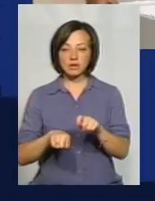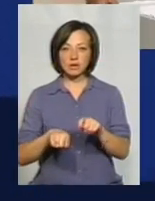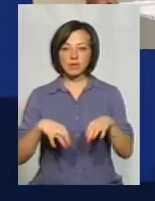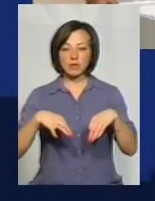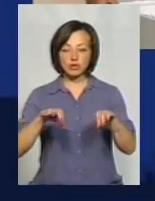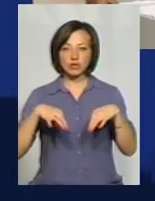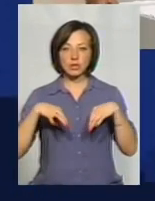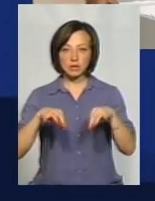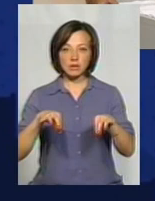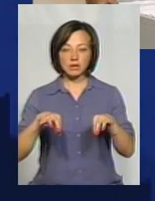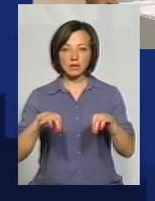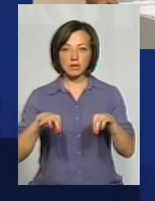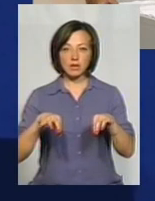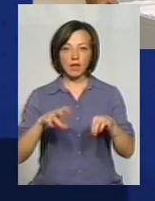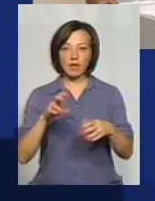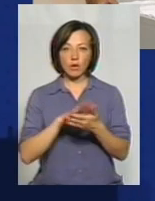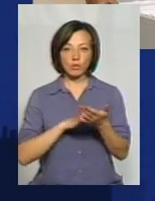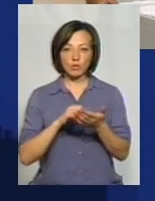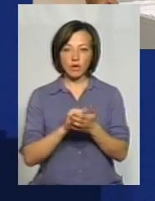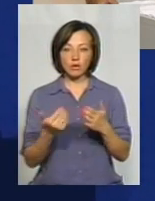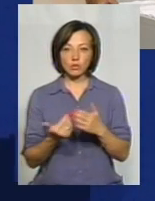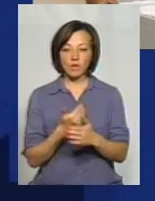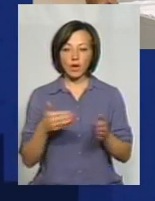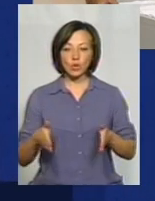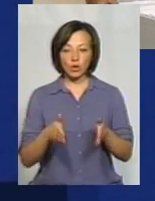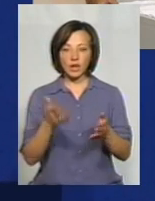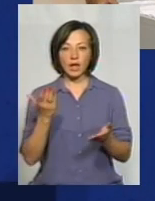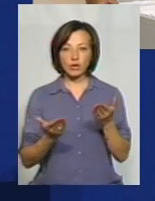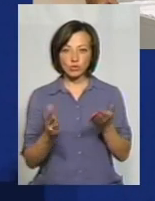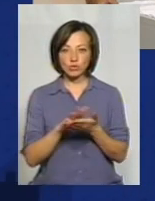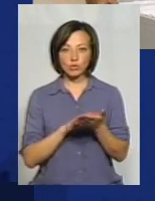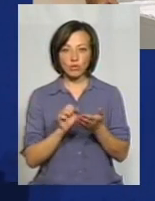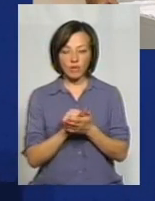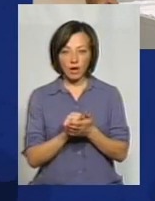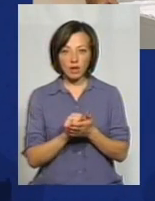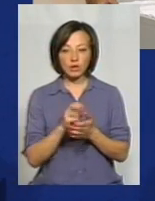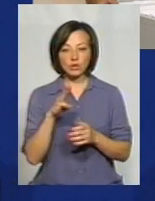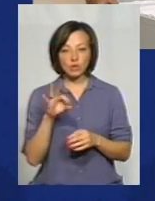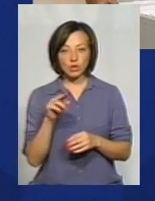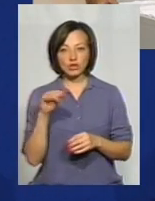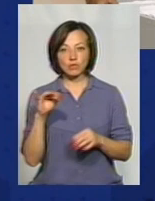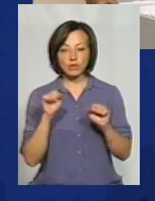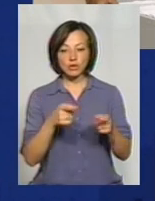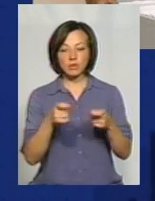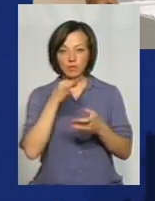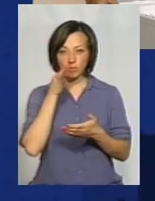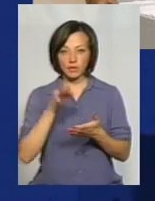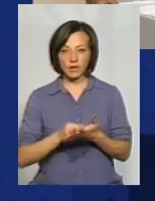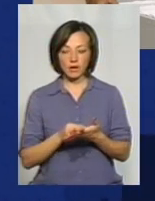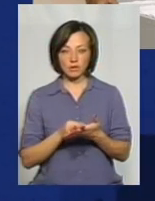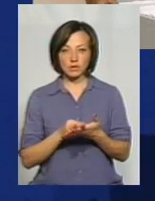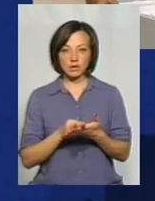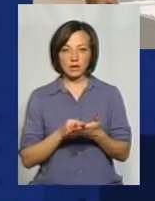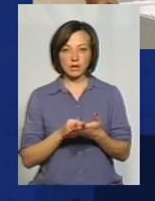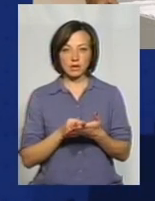машини не руйнували нових доріг. І якщо зруйнували, то чи можна притягнути до відповідальності